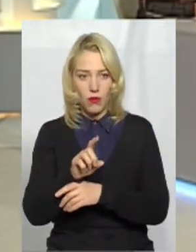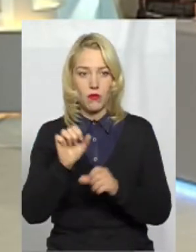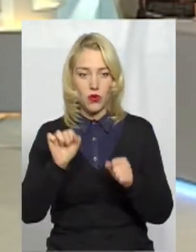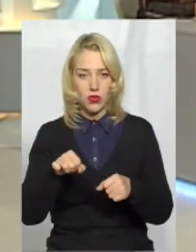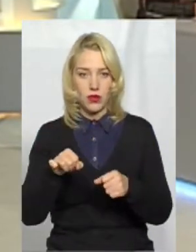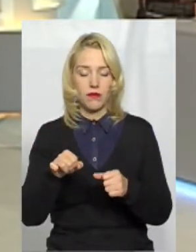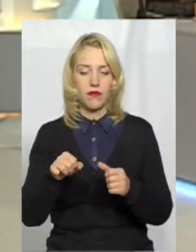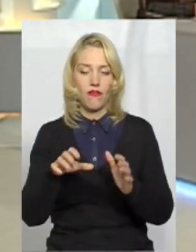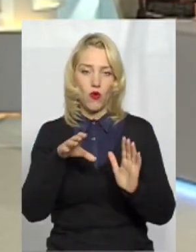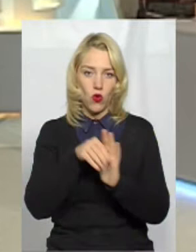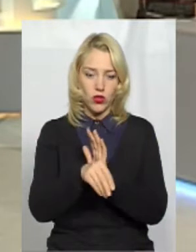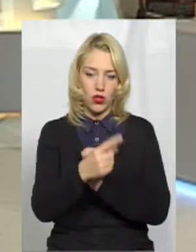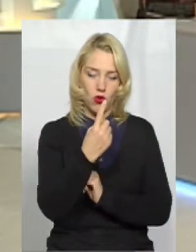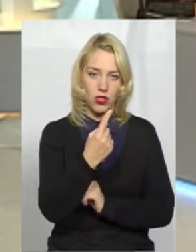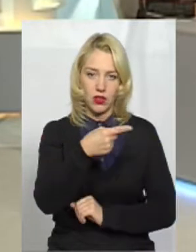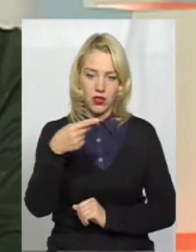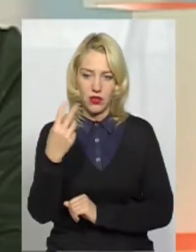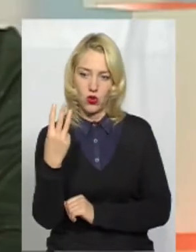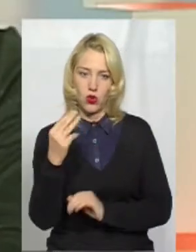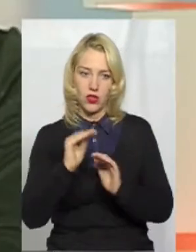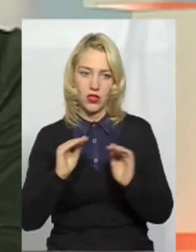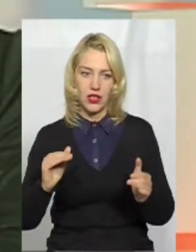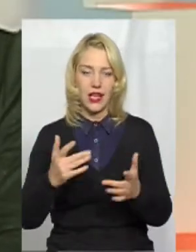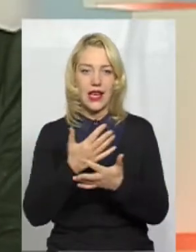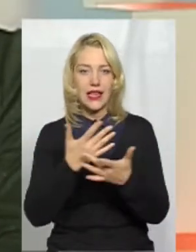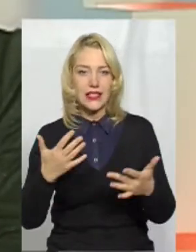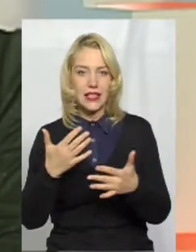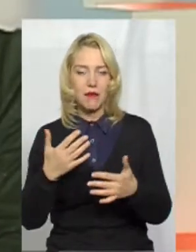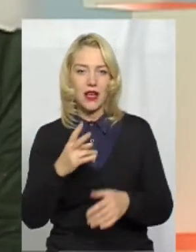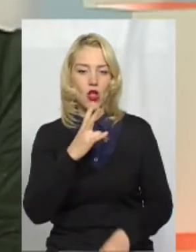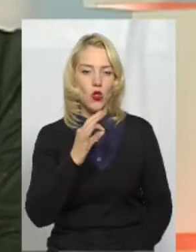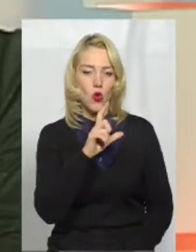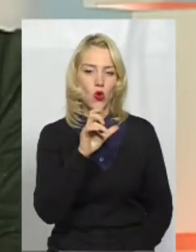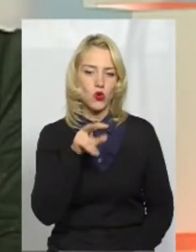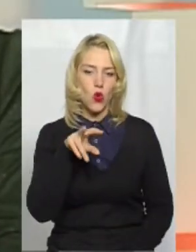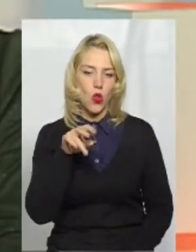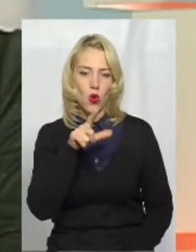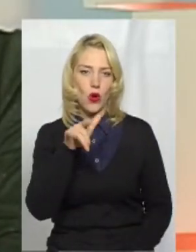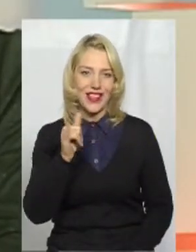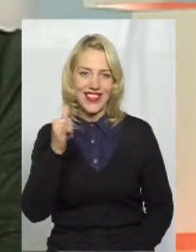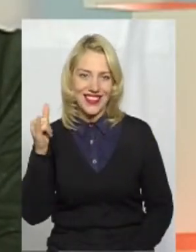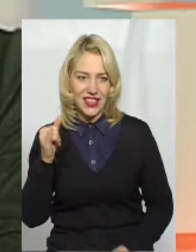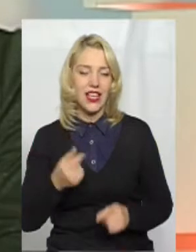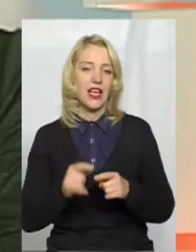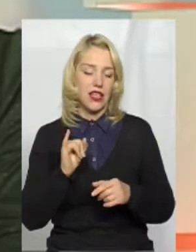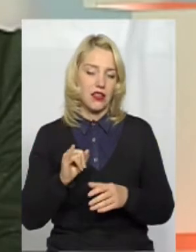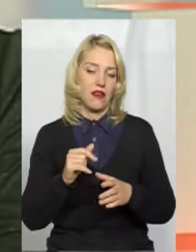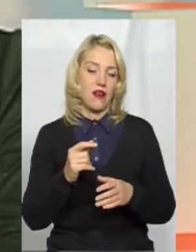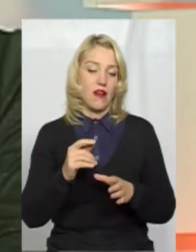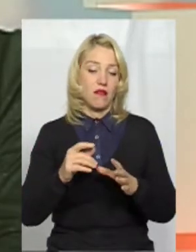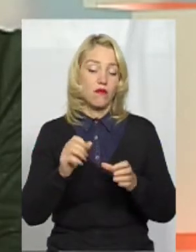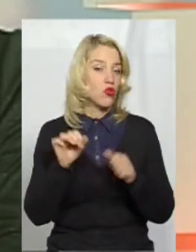бути від однієї до трьох дітей з різними нозологіями. Є класи, де взагалі може перебувати лише одна дитина,